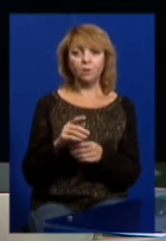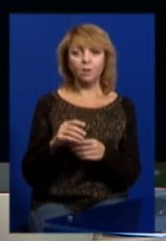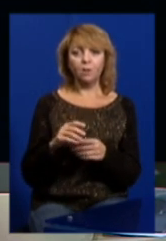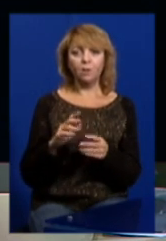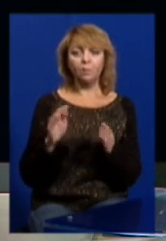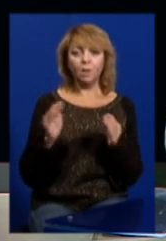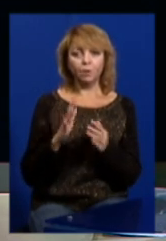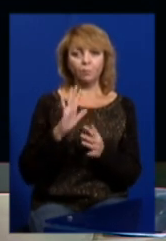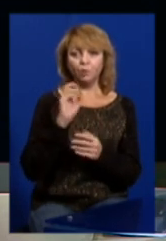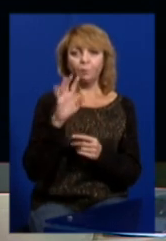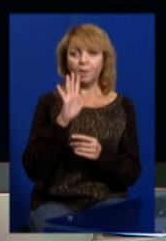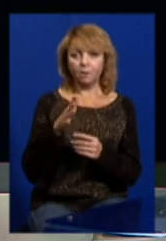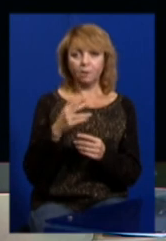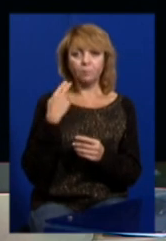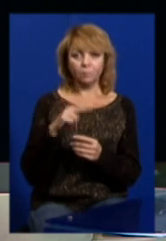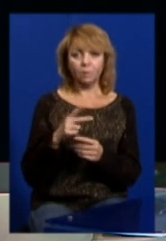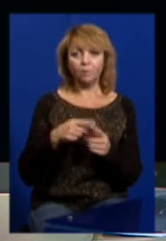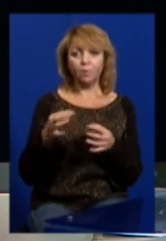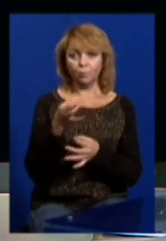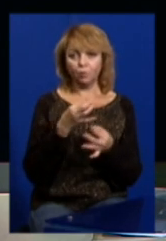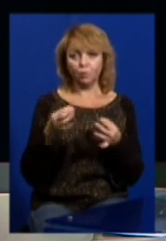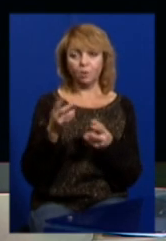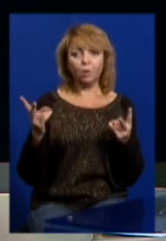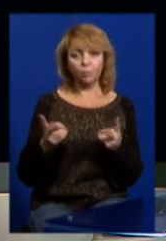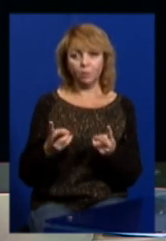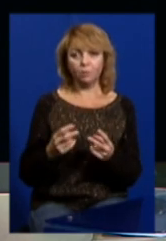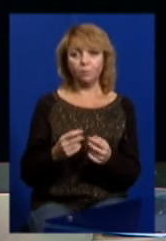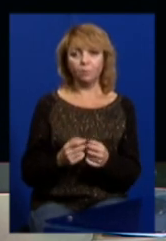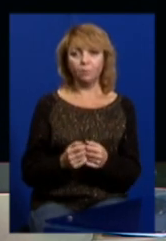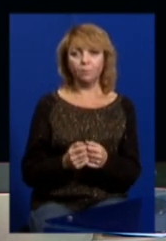ніж 5 років, то обговорювати необхідно.